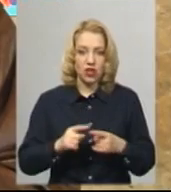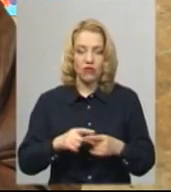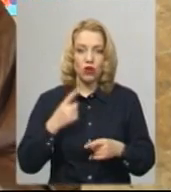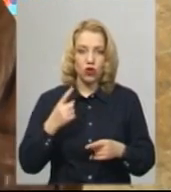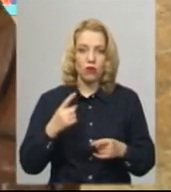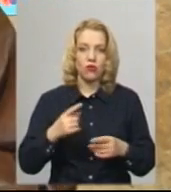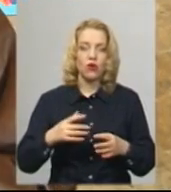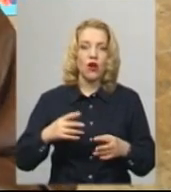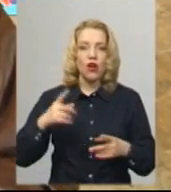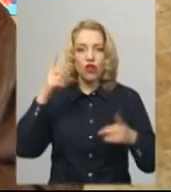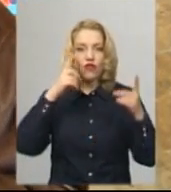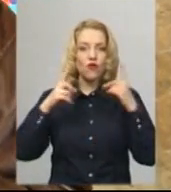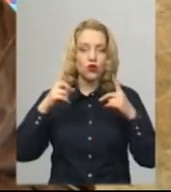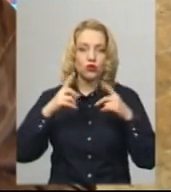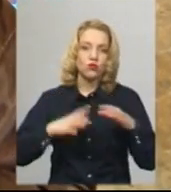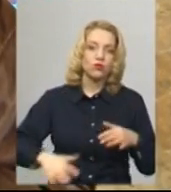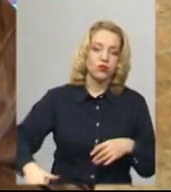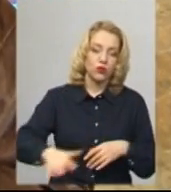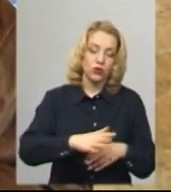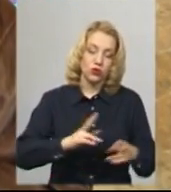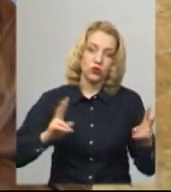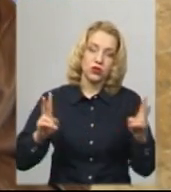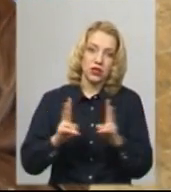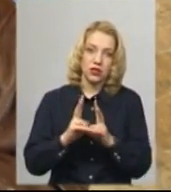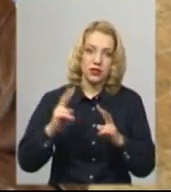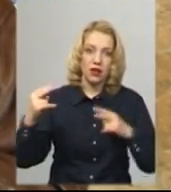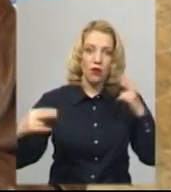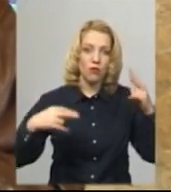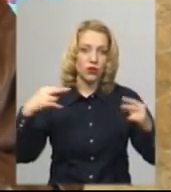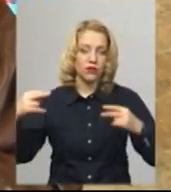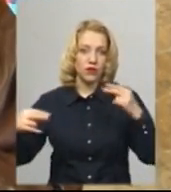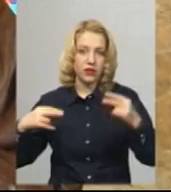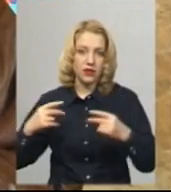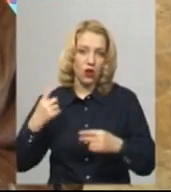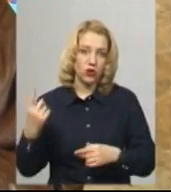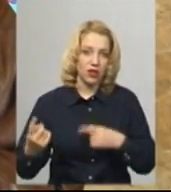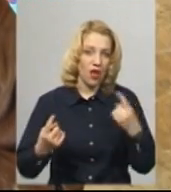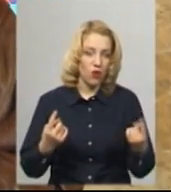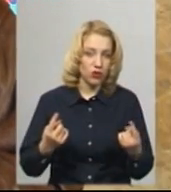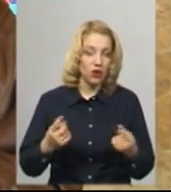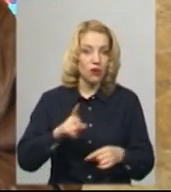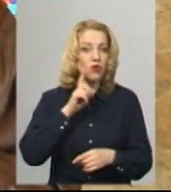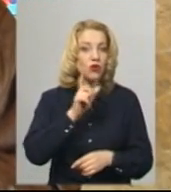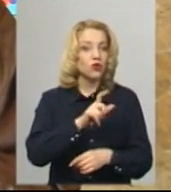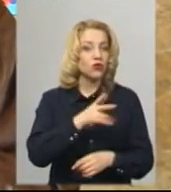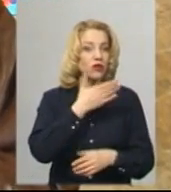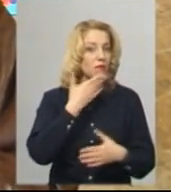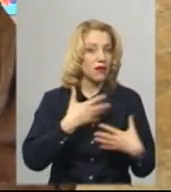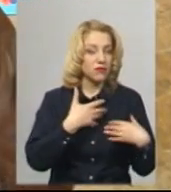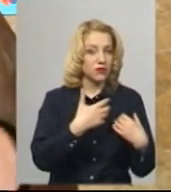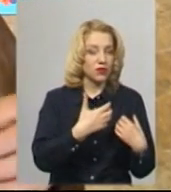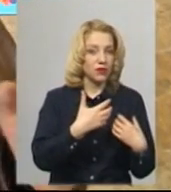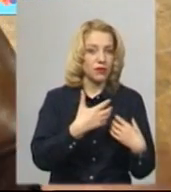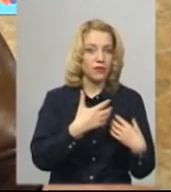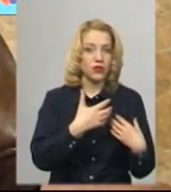просторі зустрілися, подивилися один на одного. І молоді люди, які не мають проблем із здоров'ям,